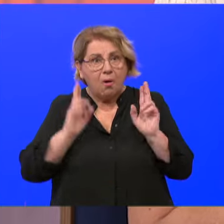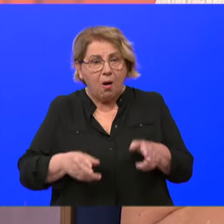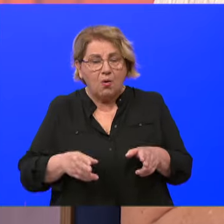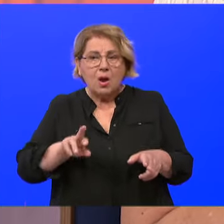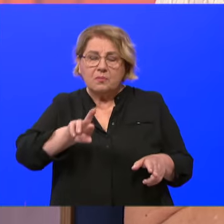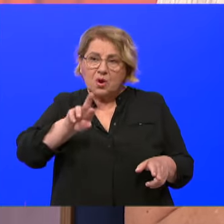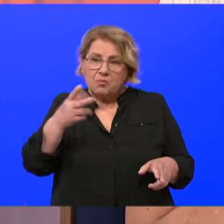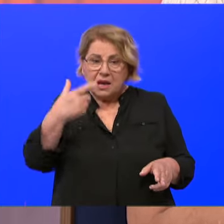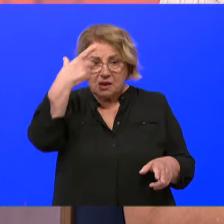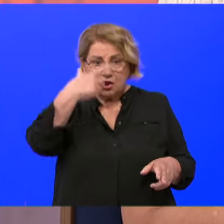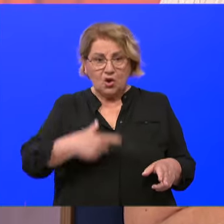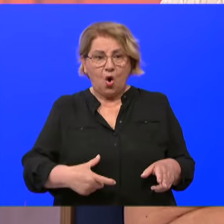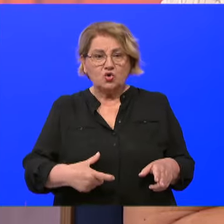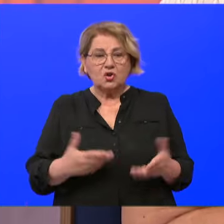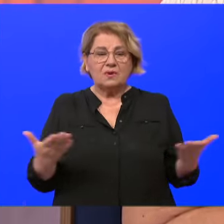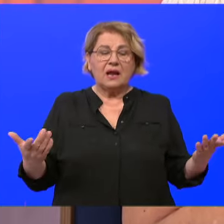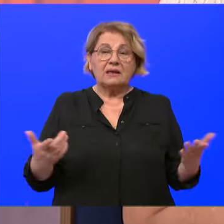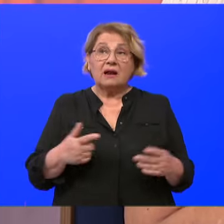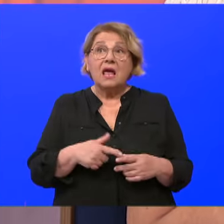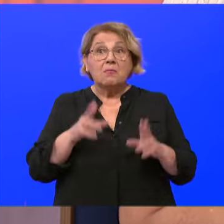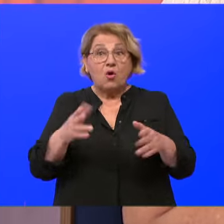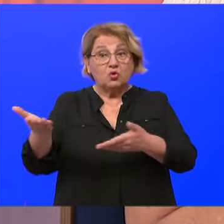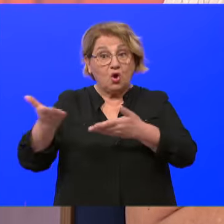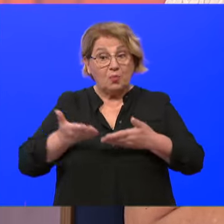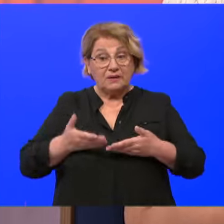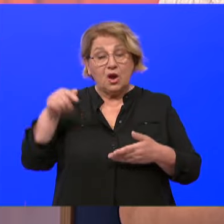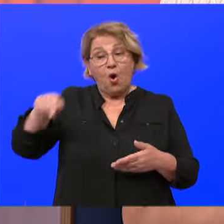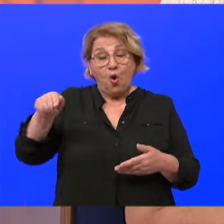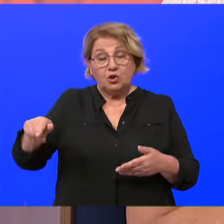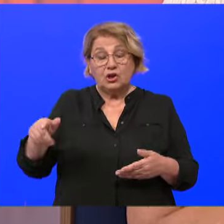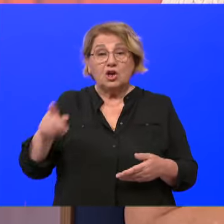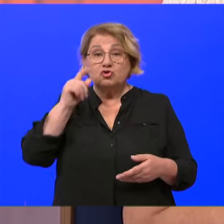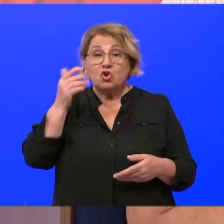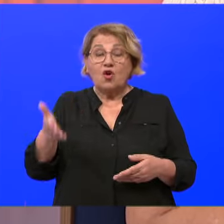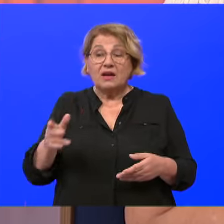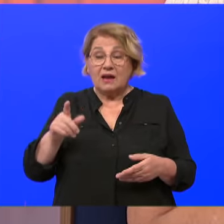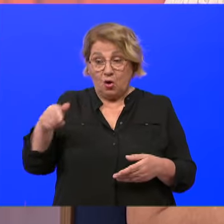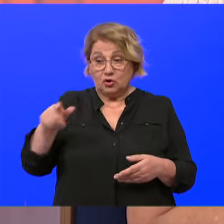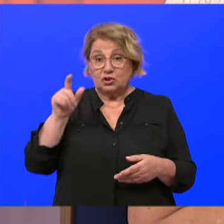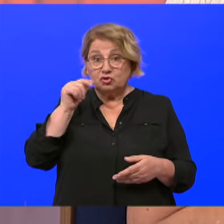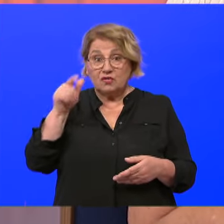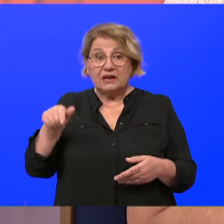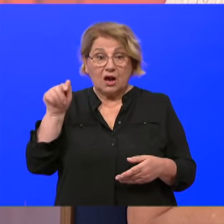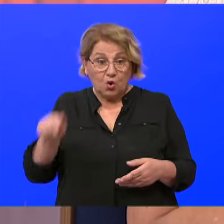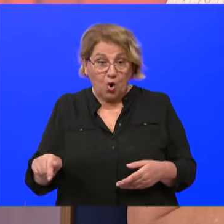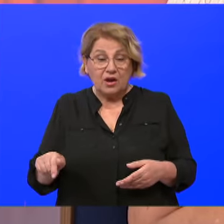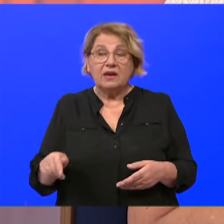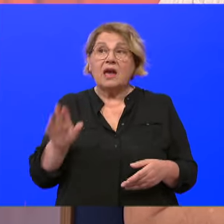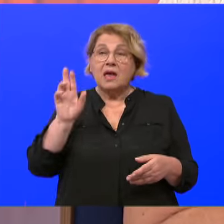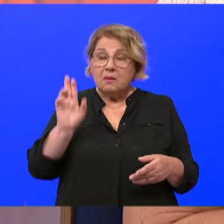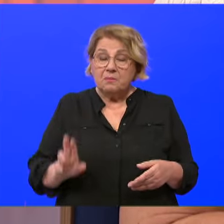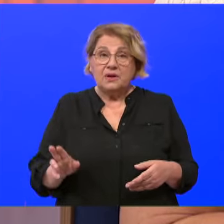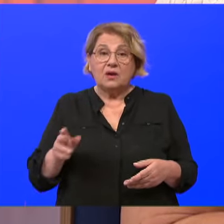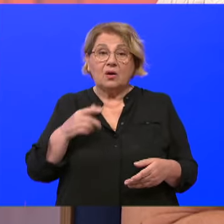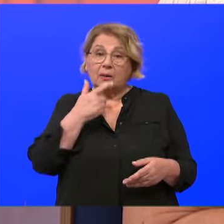odnosno da dobiju karakteristike od donora. Dakle, puno je puno pitanja. Emisija je bila prekratka. Evo, obećajem i profesor,